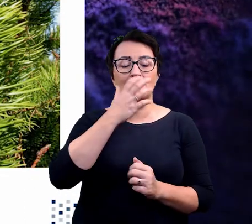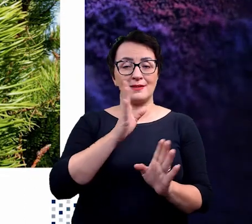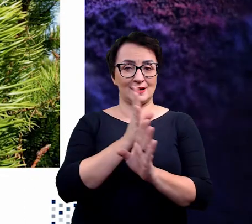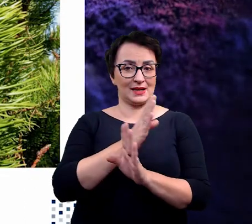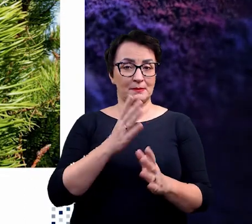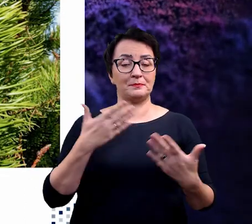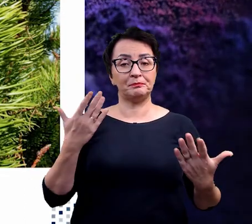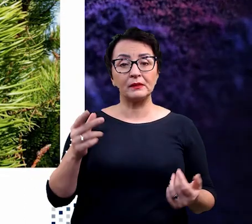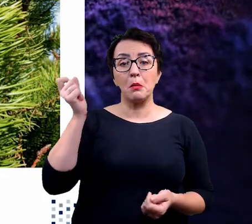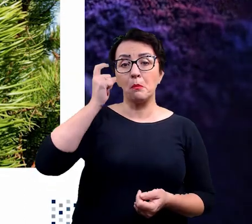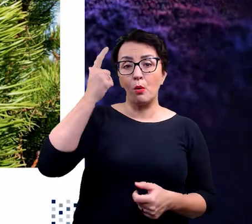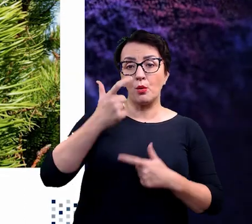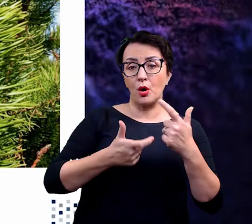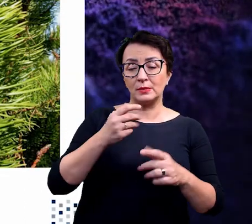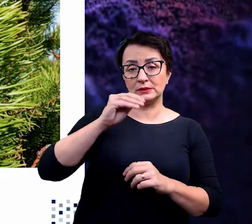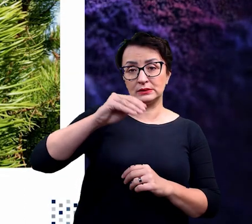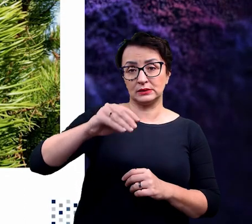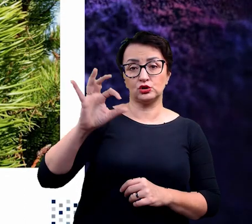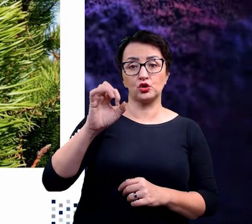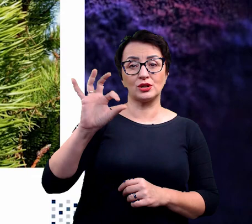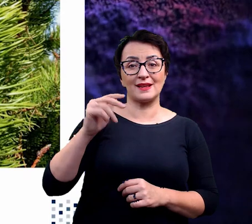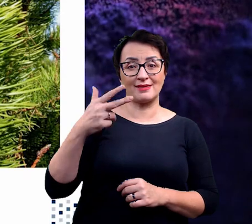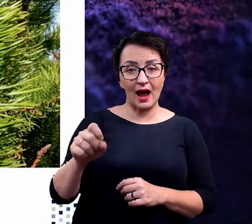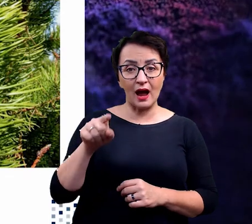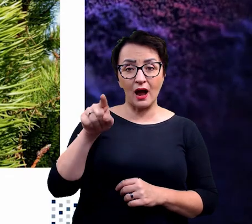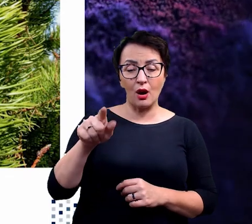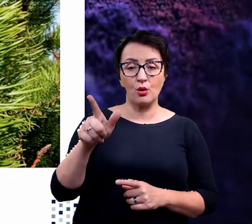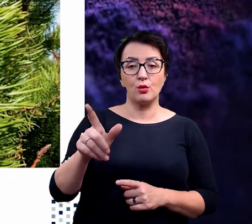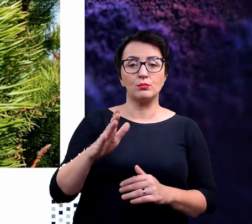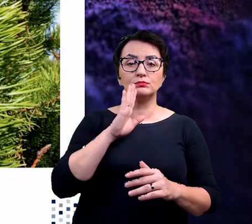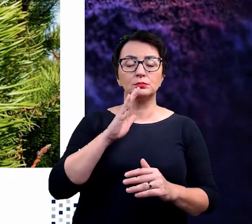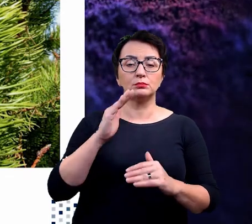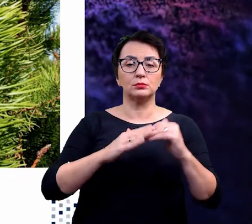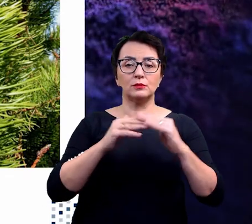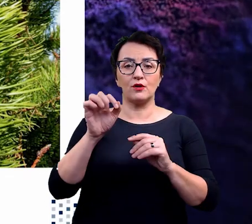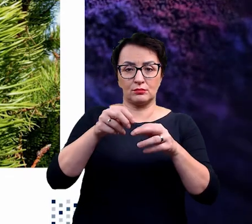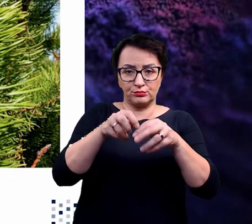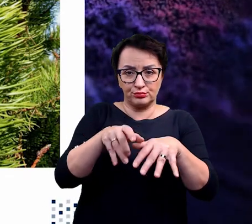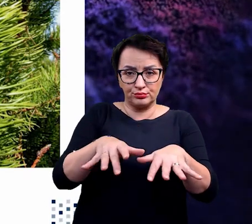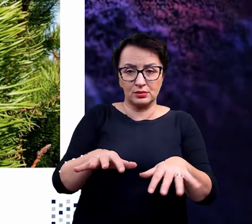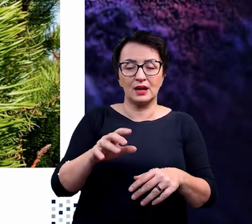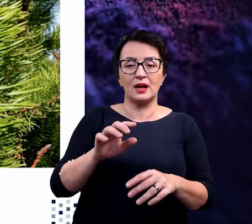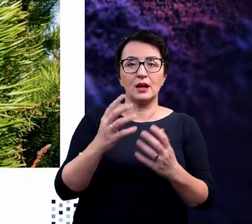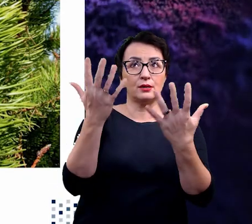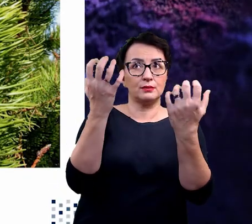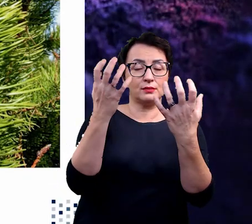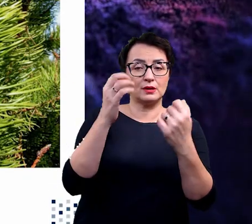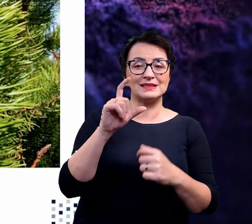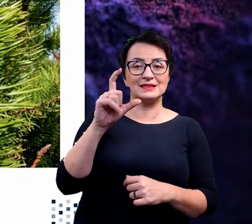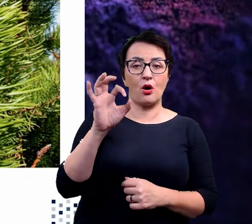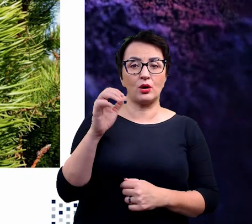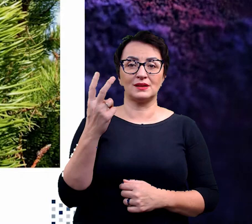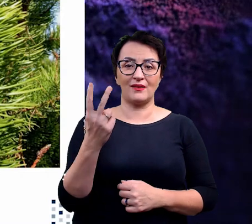Pomysł jest taki, że posadzimy jak najwięcej sosen, te sosny będą wbudowywać w swoje tkanki CO2 z powietrza, w związku z tym dzięki temu